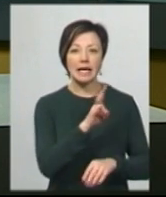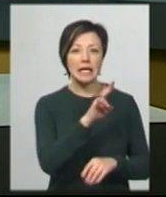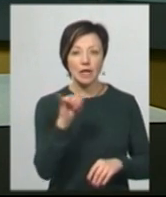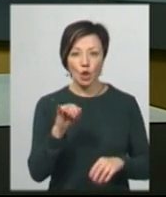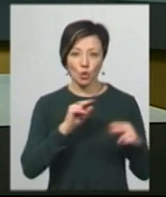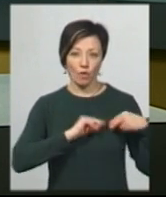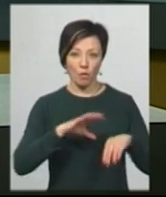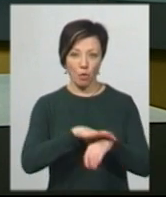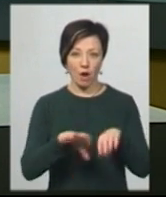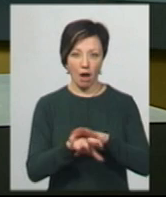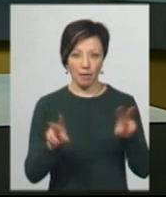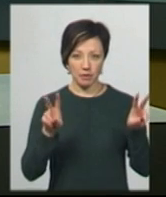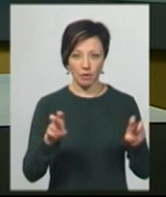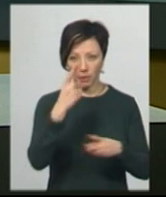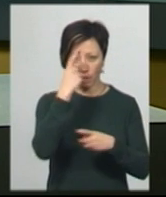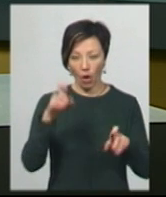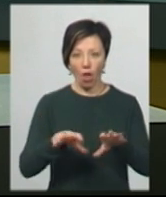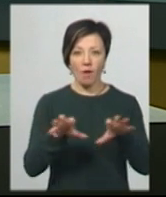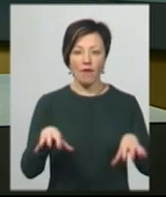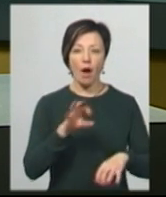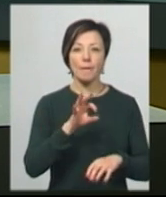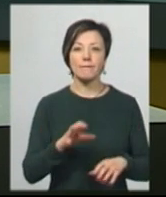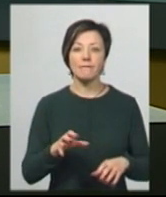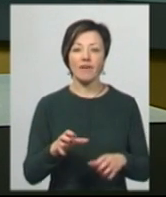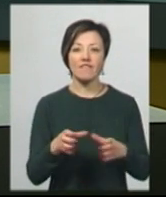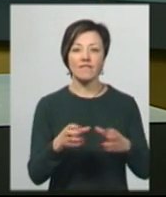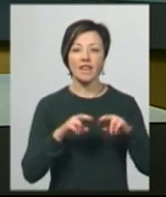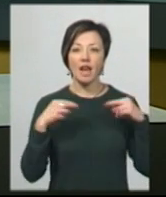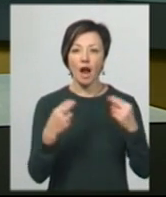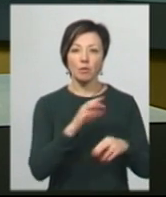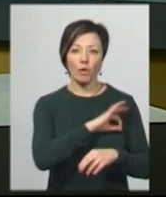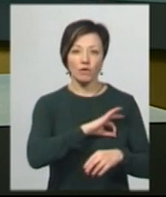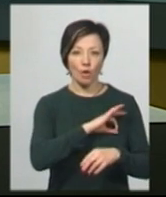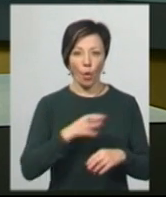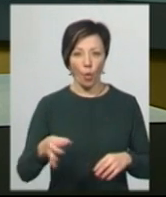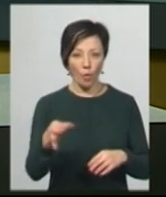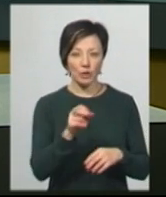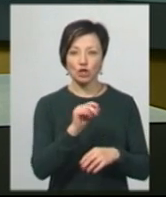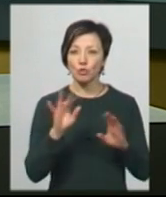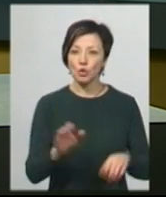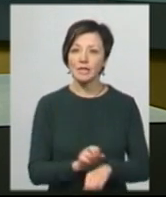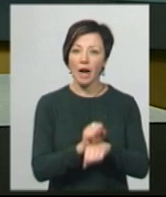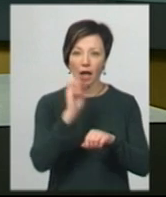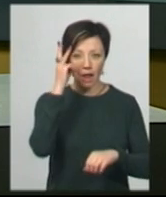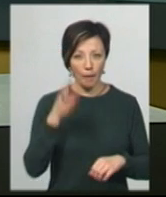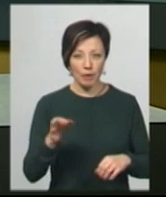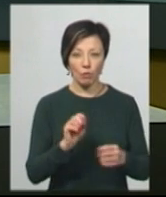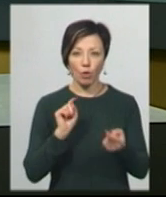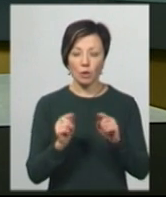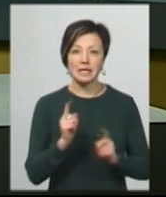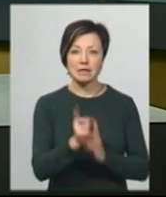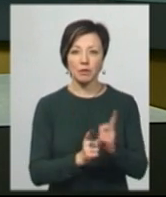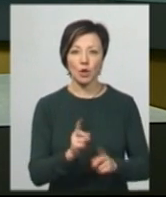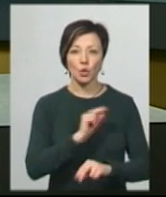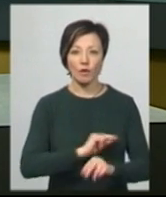рабству». Про це повідомив голова Федерації профспілок Хмельницької області Геннадій Харковський. Чи будуть страйки на Хмельниччині проти змін в Трудовому